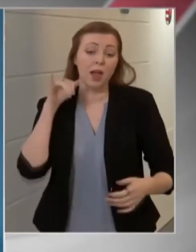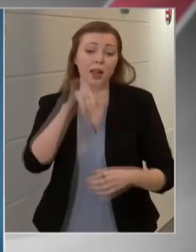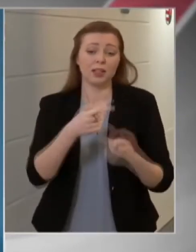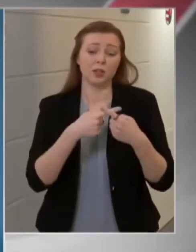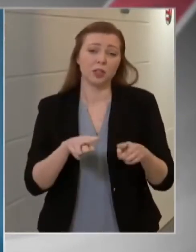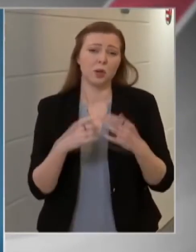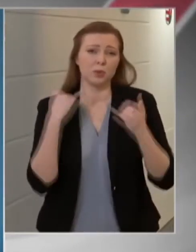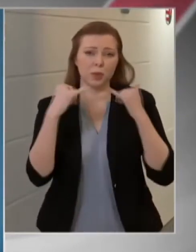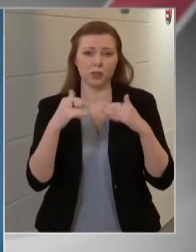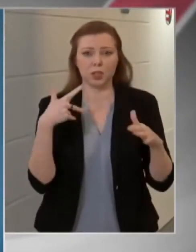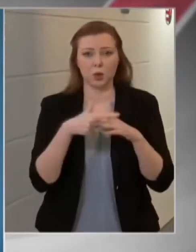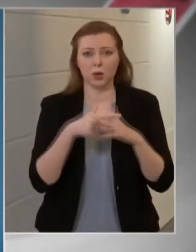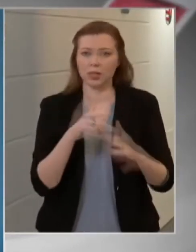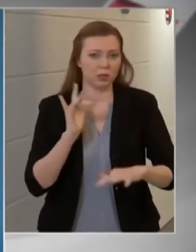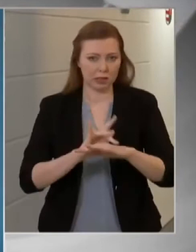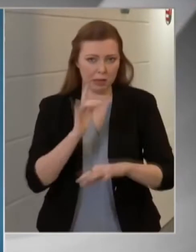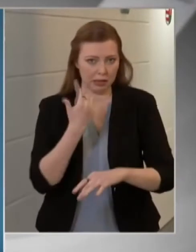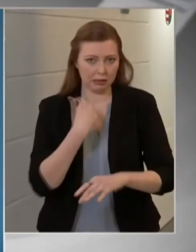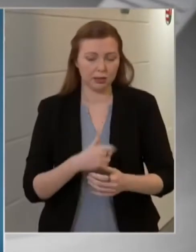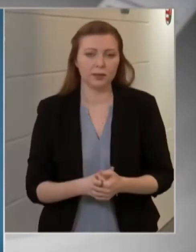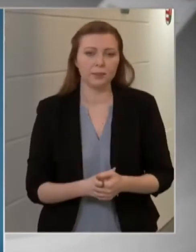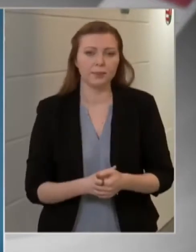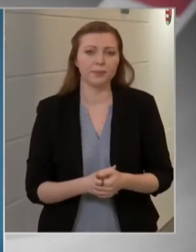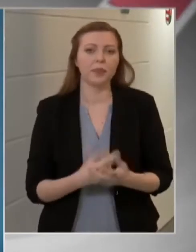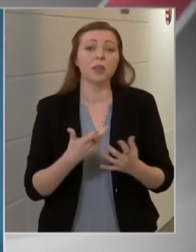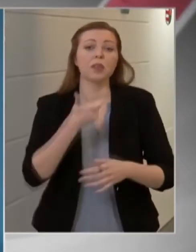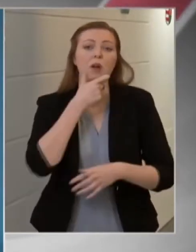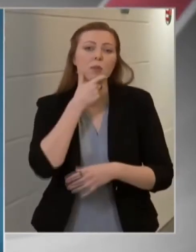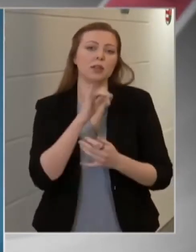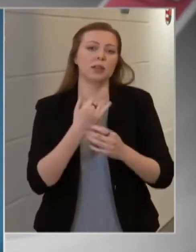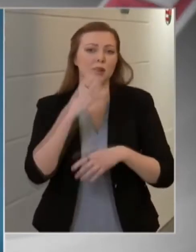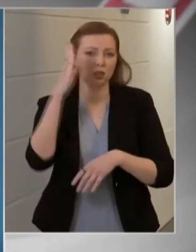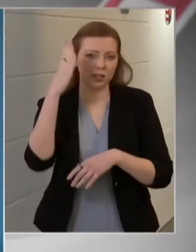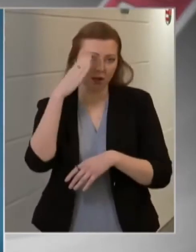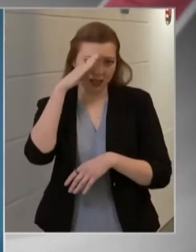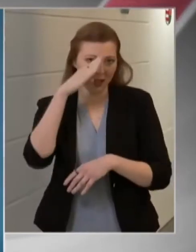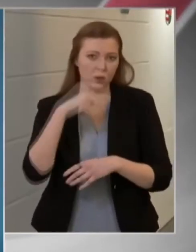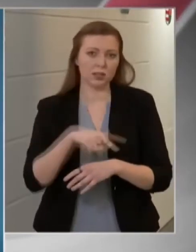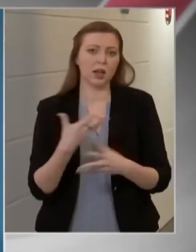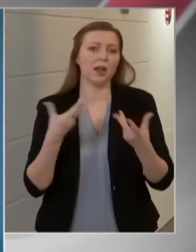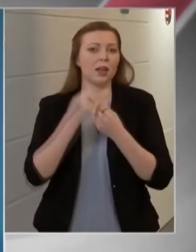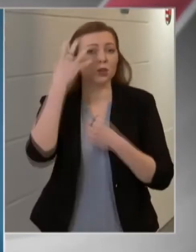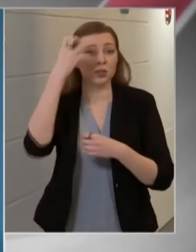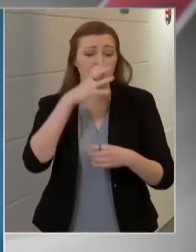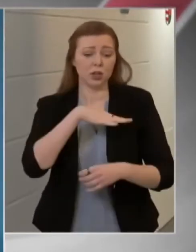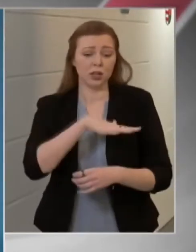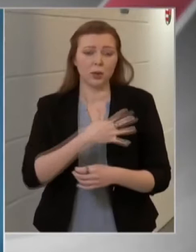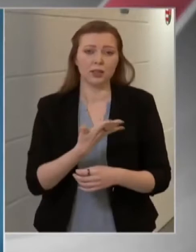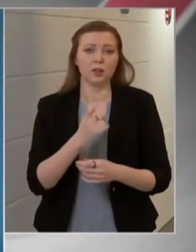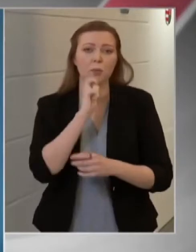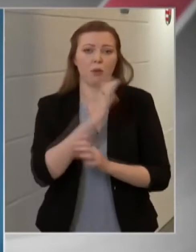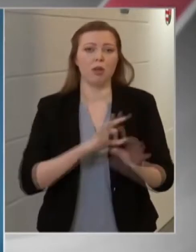beutazási korlátozásokat nem érintette, így a Nagy-Britannia és Észak-Írország Egyesült Királysága területéről